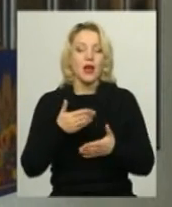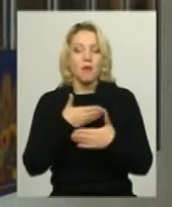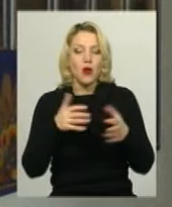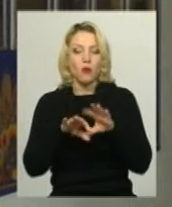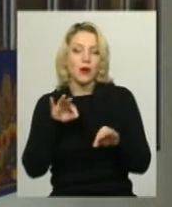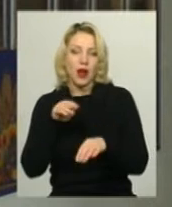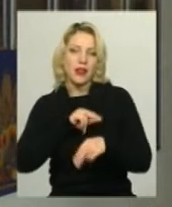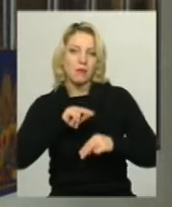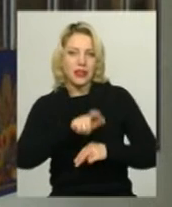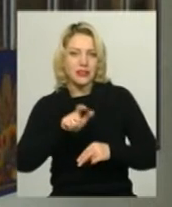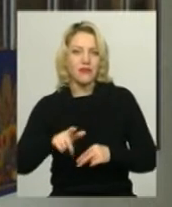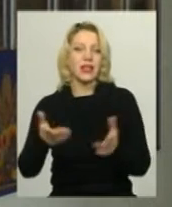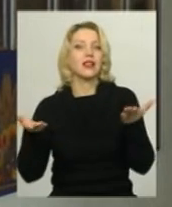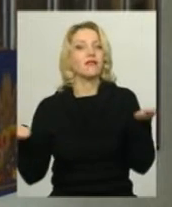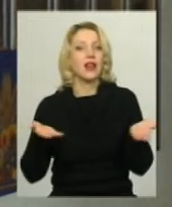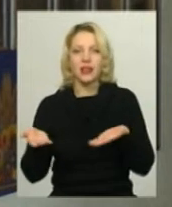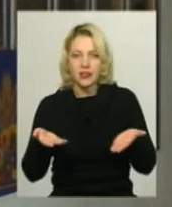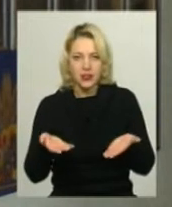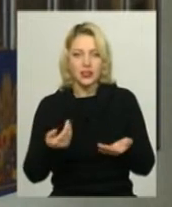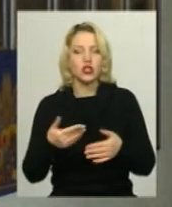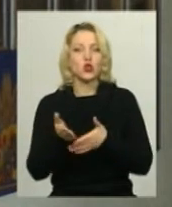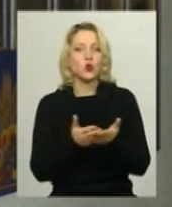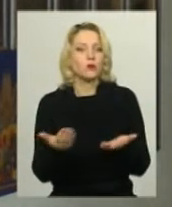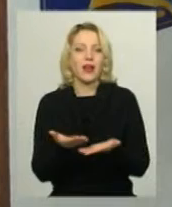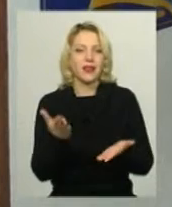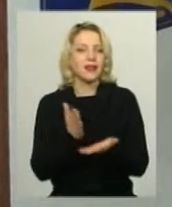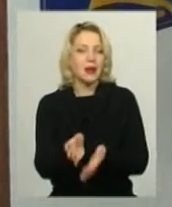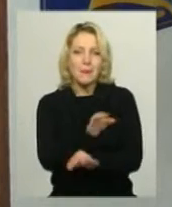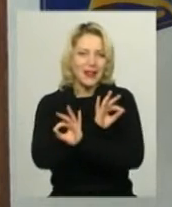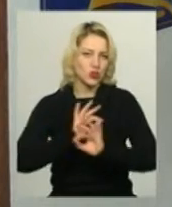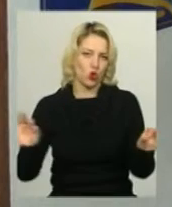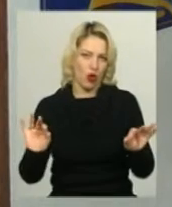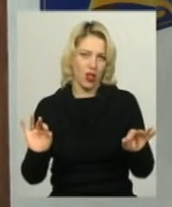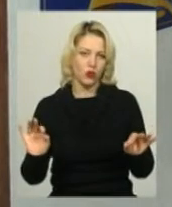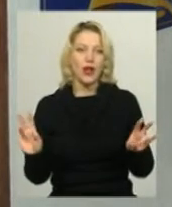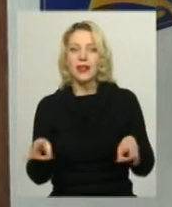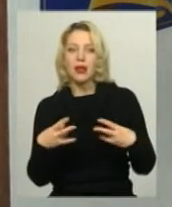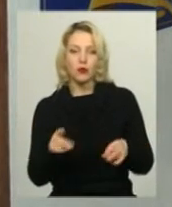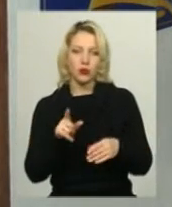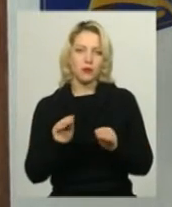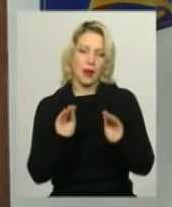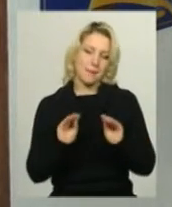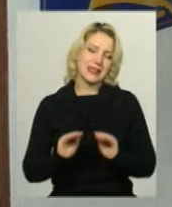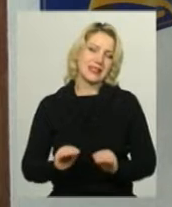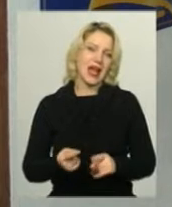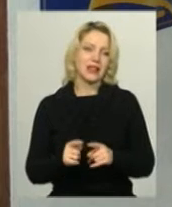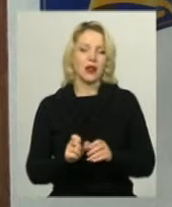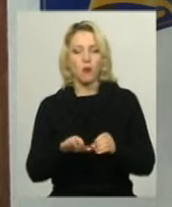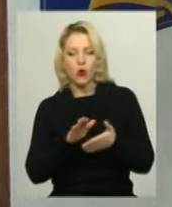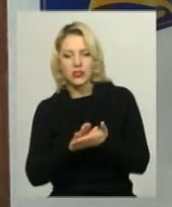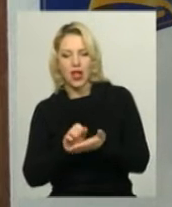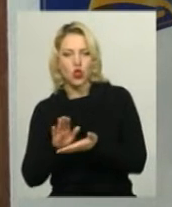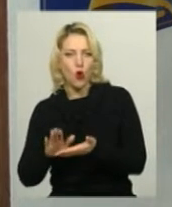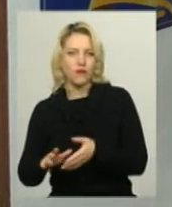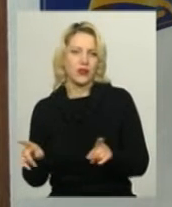тих працівників, служба яких є бездоганною. Не потрібно писати більше всього постанову